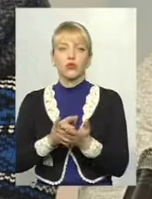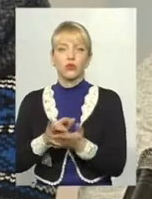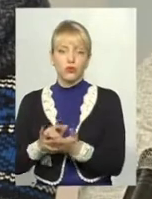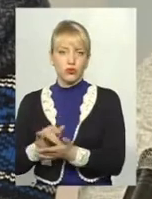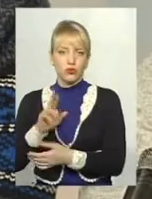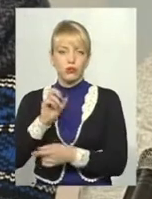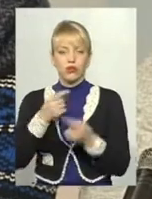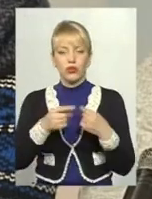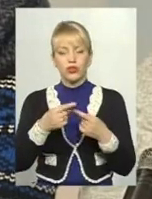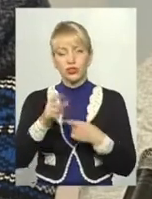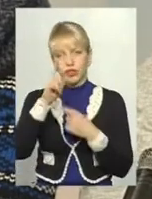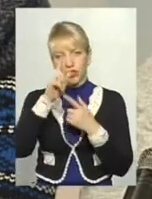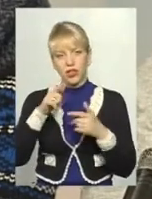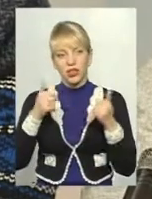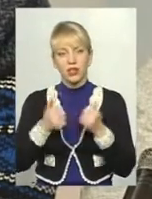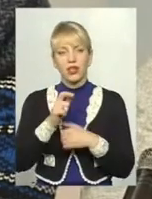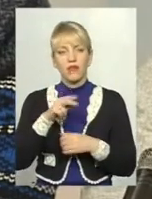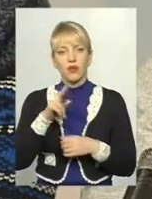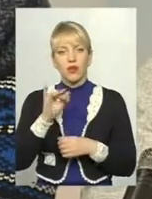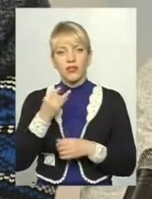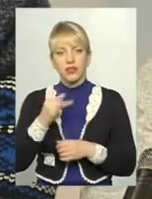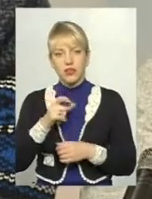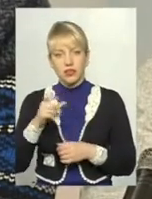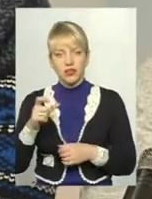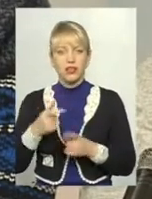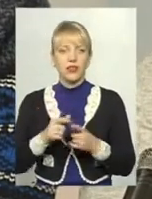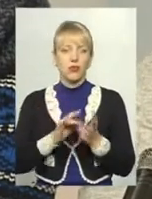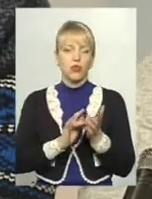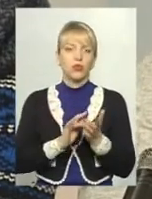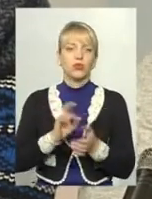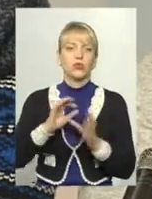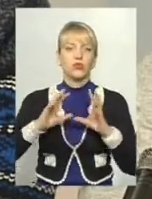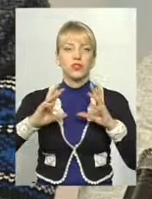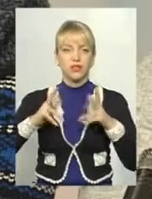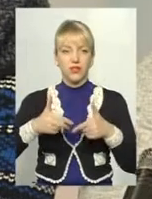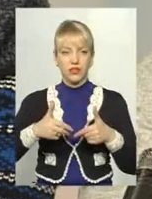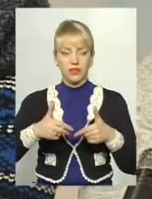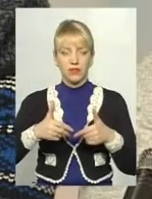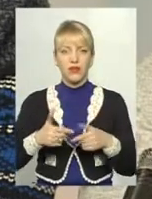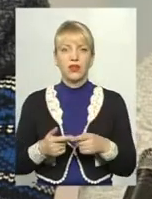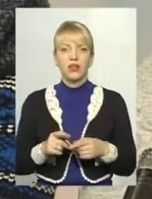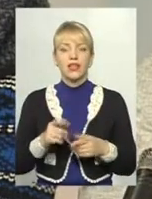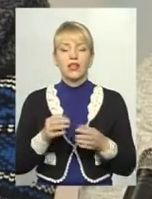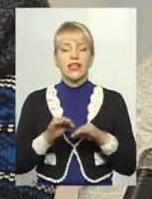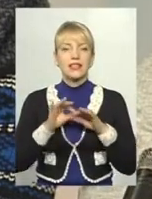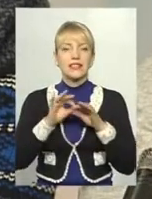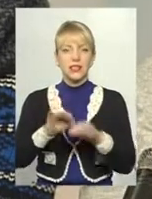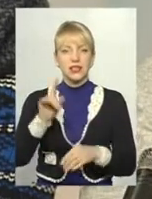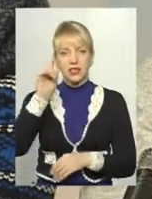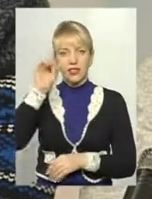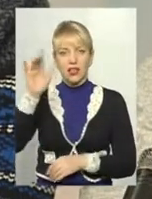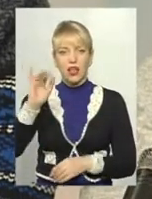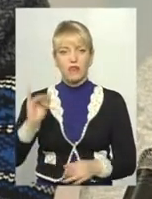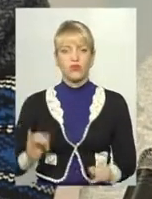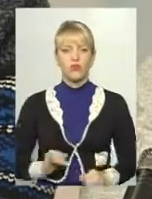інших країнах, європейських, подорожуючи по світі, несли славу і славну нашу